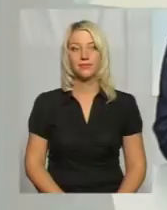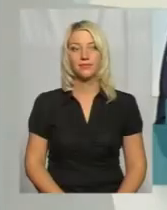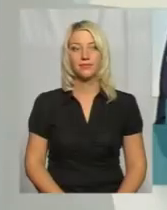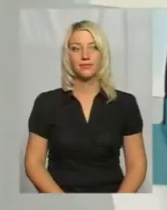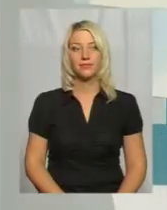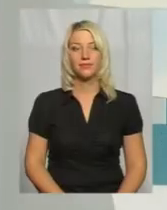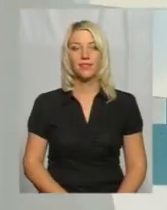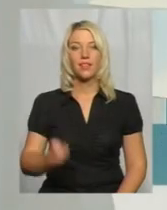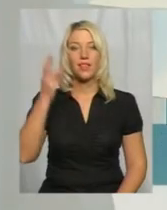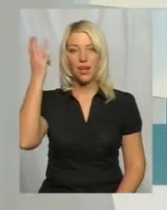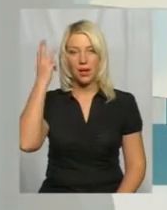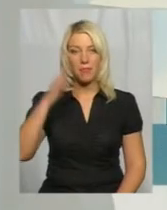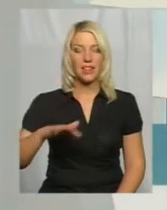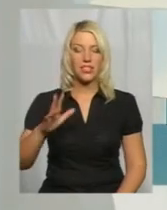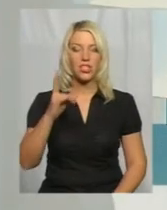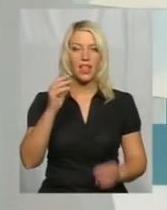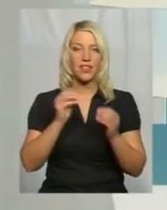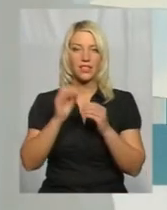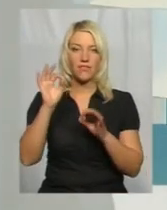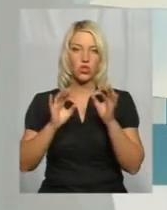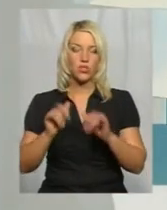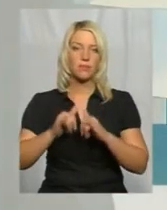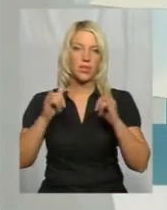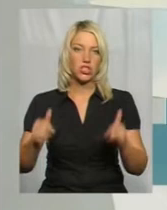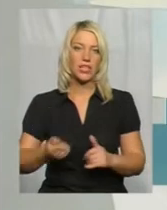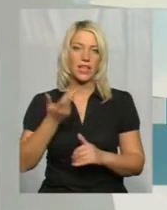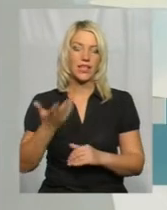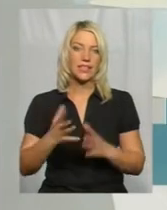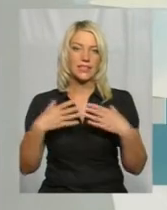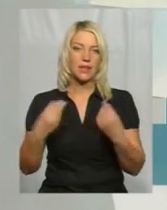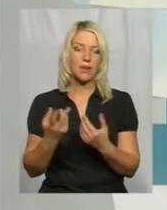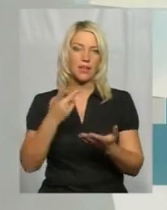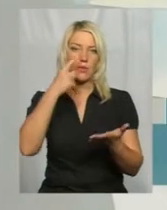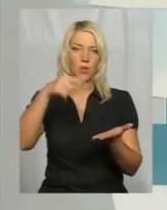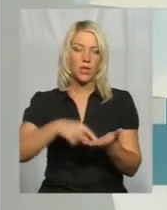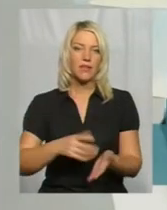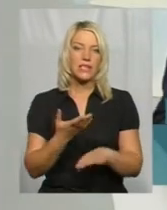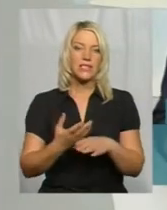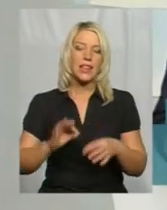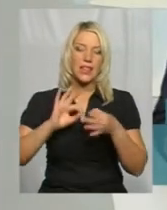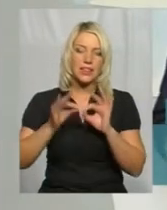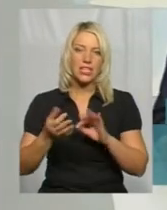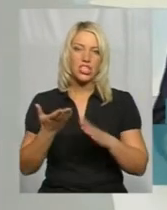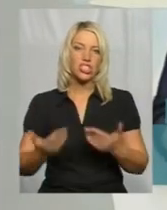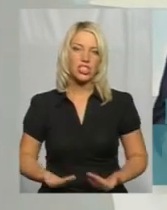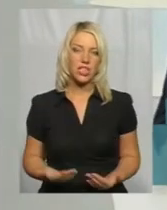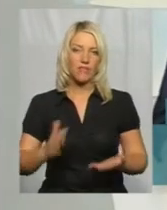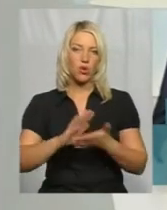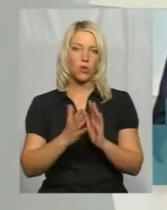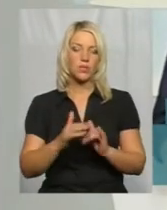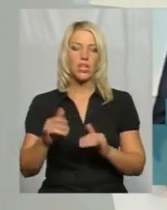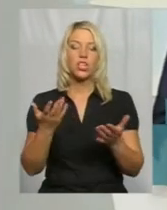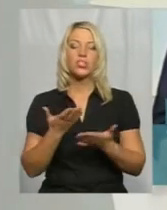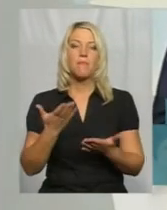На Хмельниччині на 10% збільшилась кількість сімей, які опинились у складних життєвих обставинах. Чи мають куди